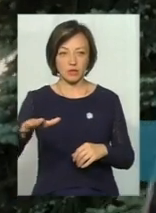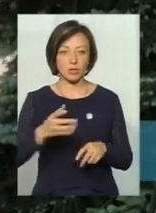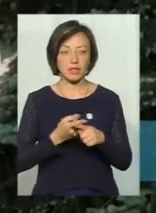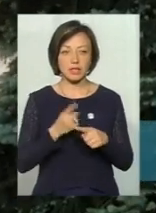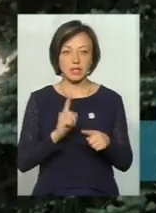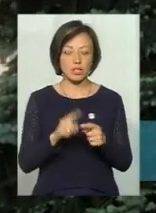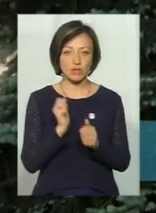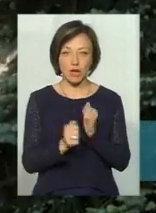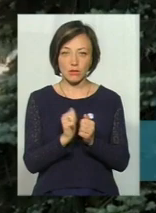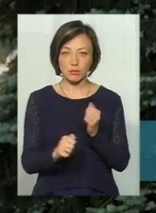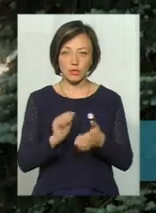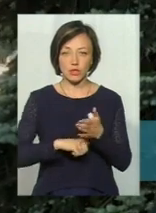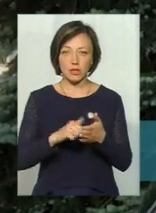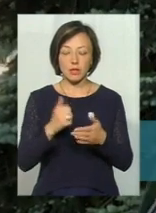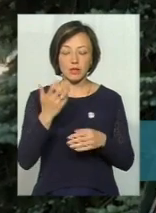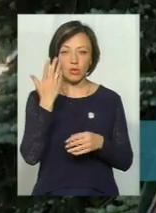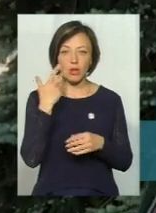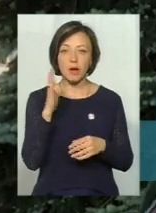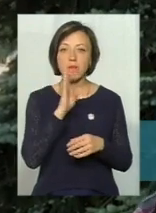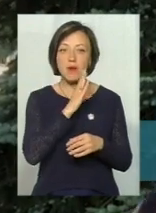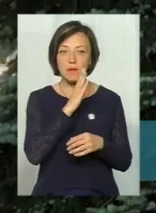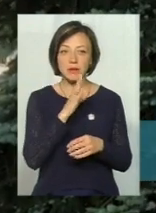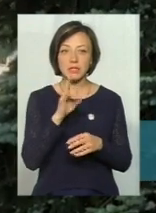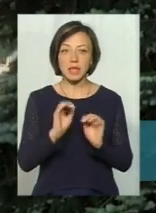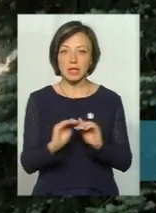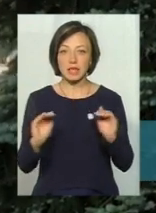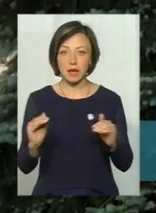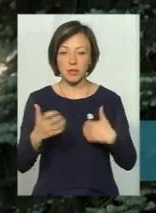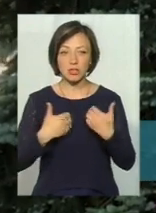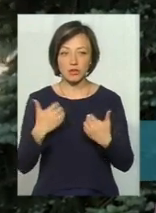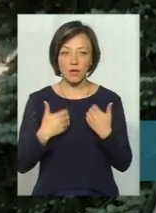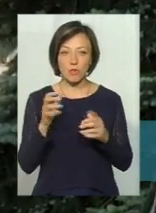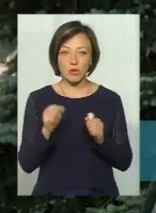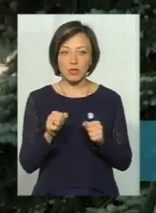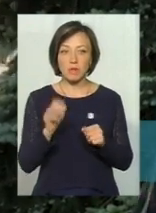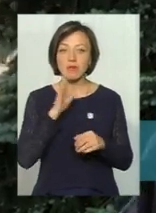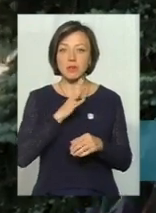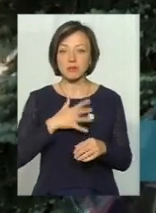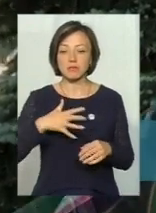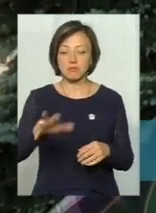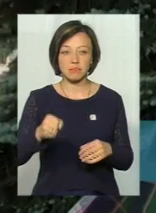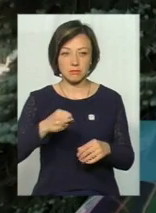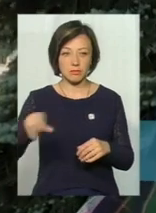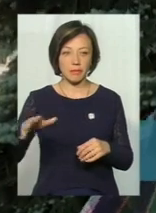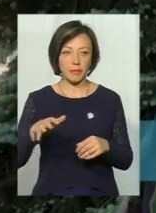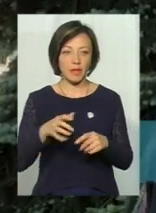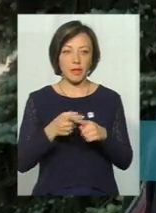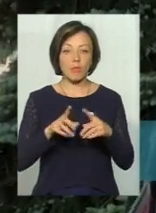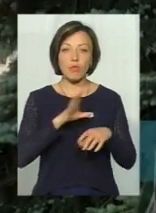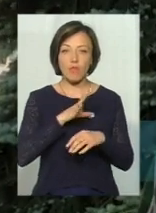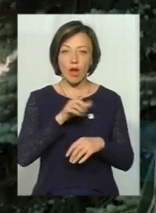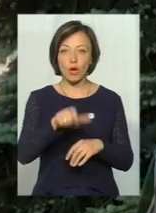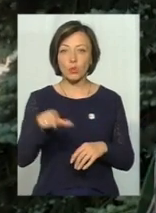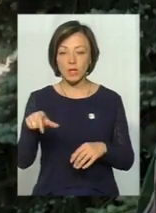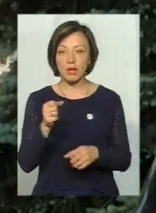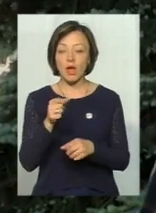Це часто буває, коли мамашки за дітей переживають, вона може в пориві материнського інстинкту схопити і відкинути. Буває, людина